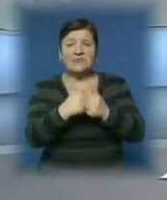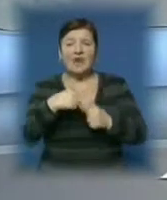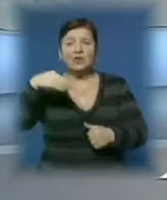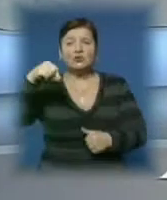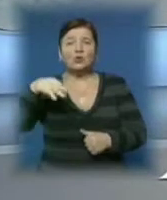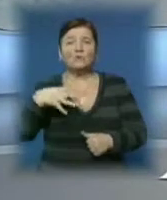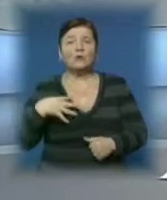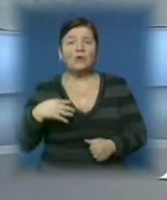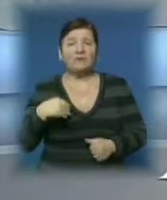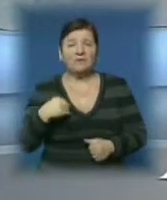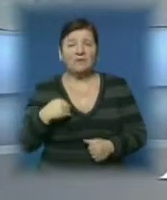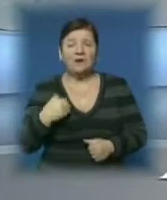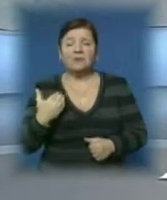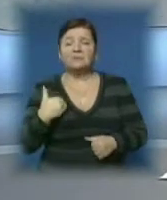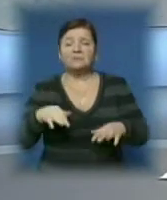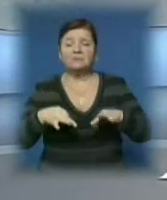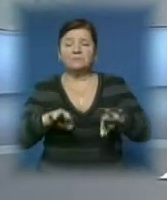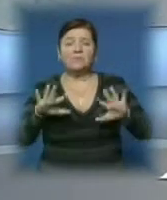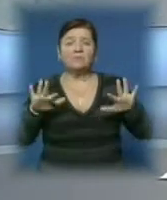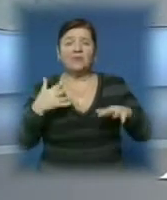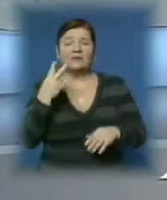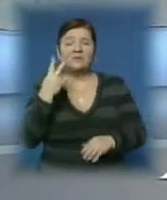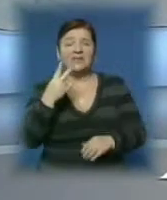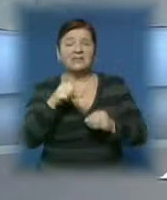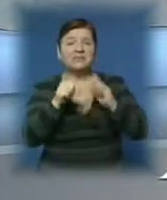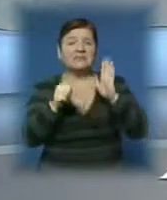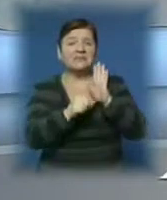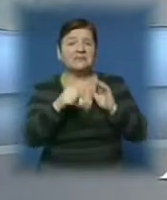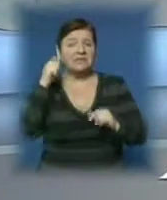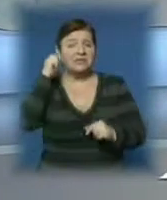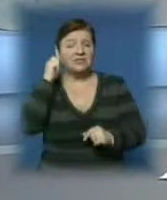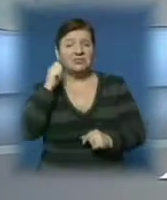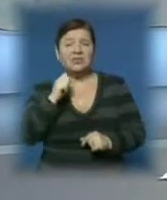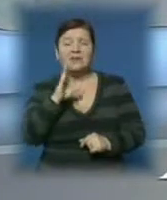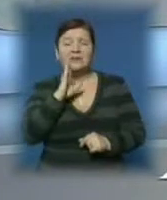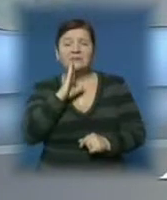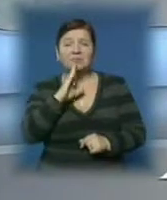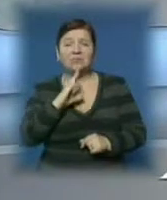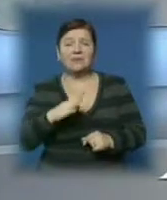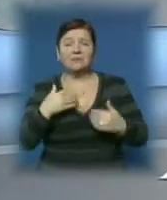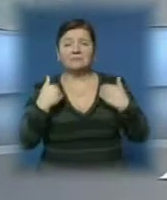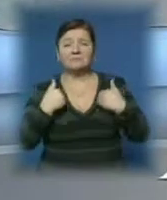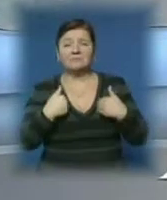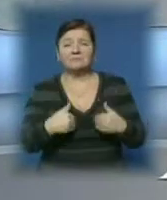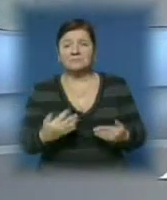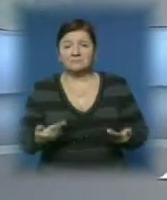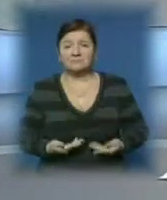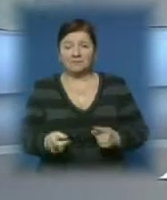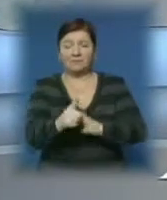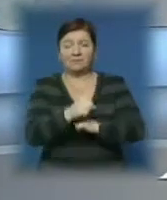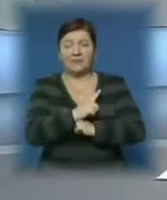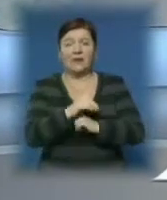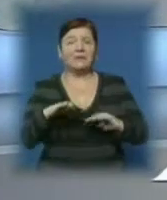Солотвіно-Львів наслідок дорожньо-транспортної пригоди. Дві 16-річні дівчини отримали тілесні ушкодження несумісні з життям та